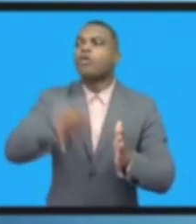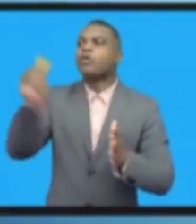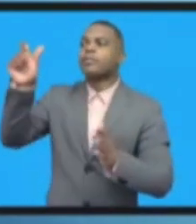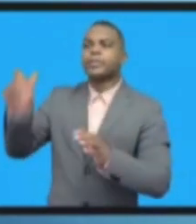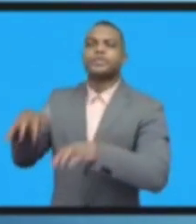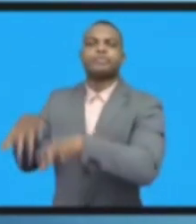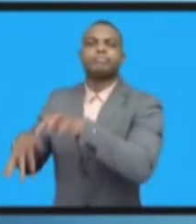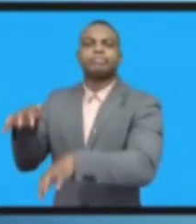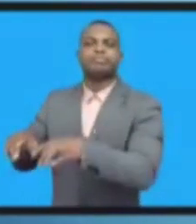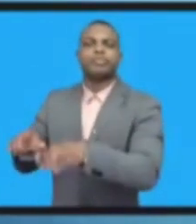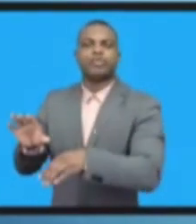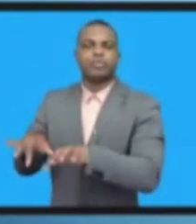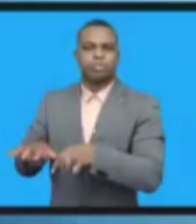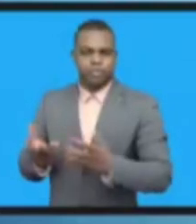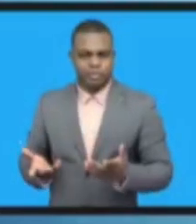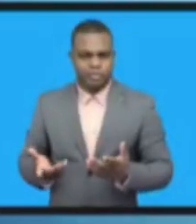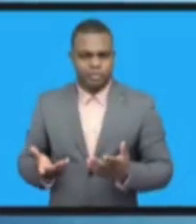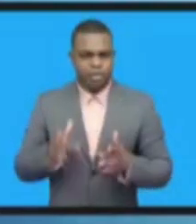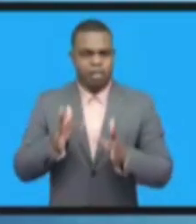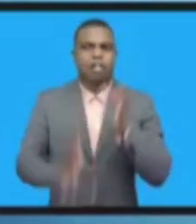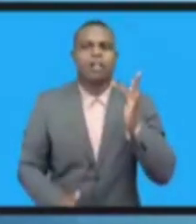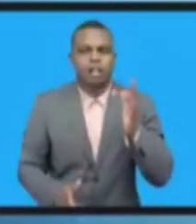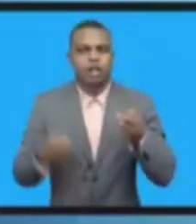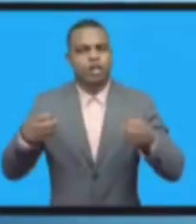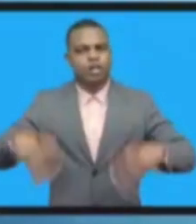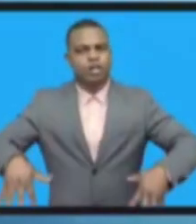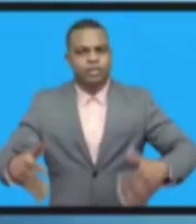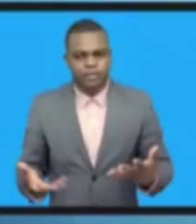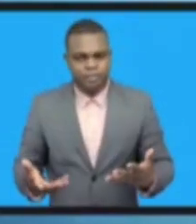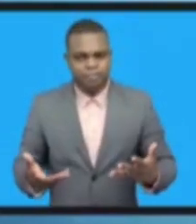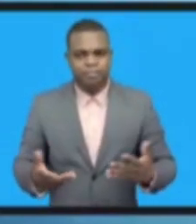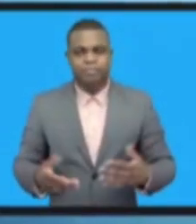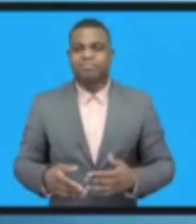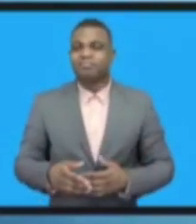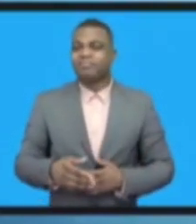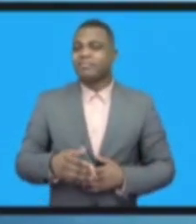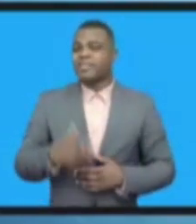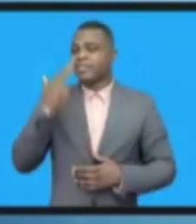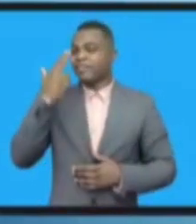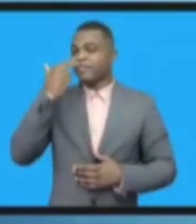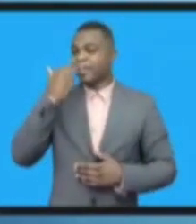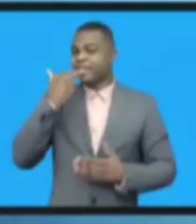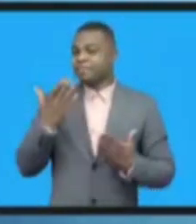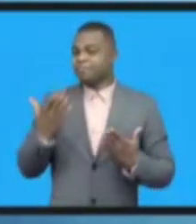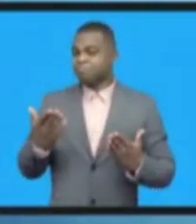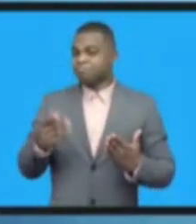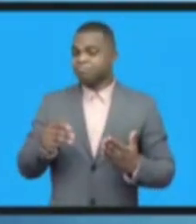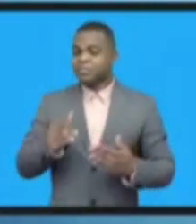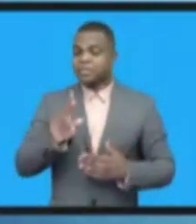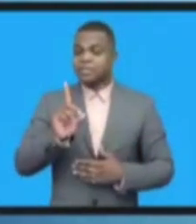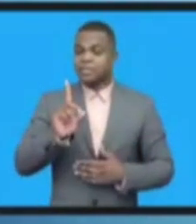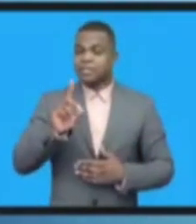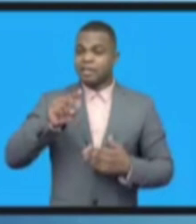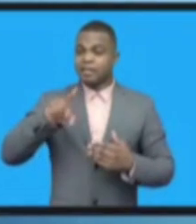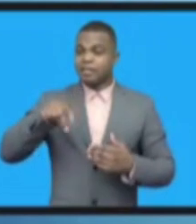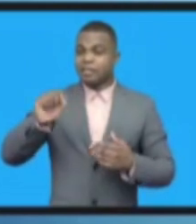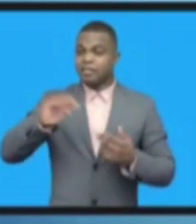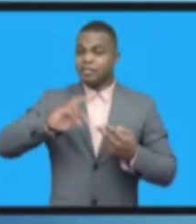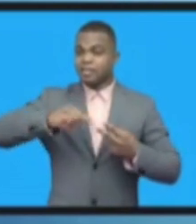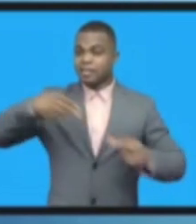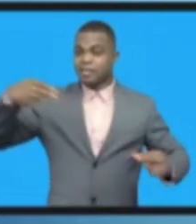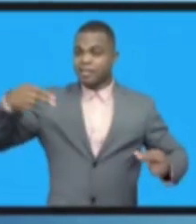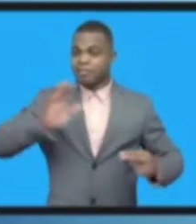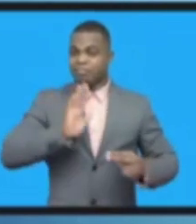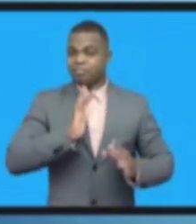вытекает из мультистейхолдерной модели. Забавно, да, что она добровольно использует вот этих частей